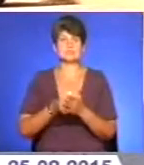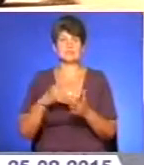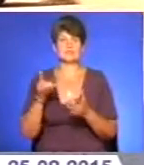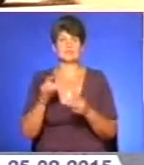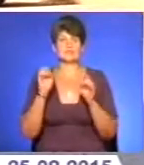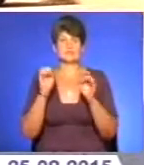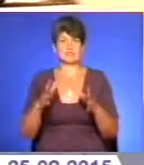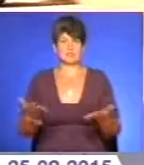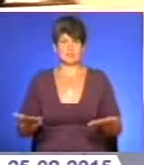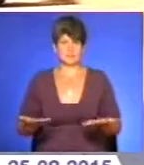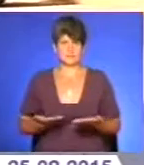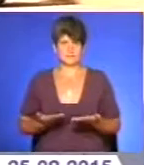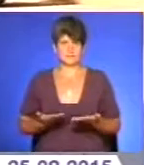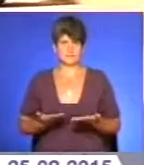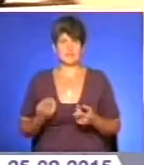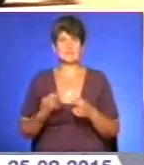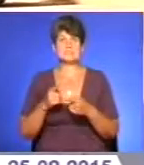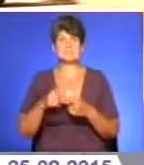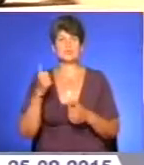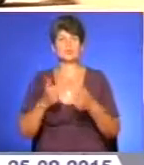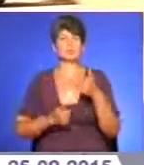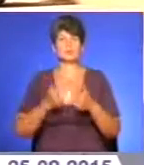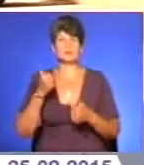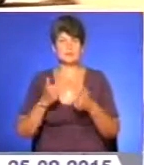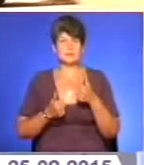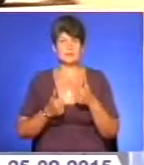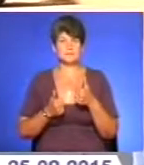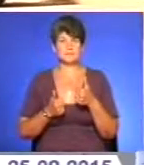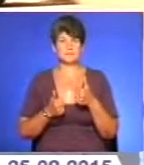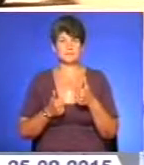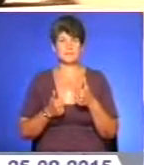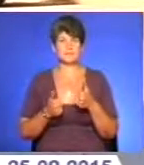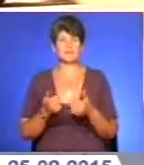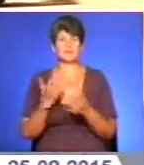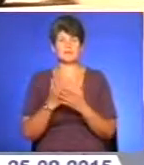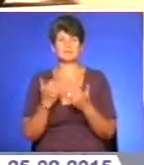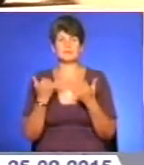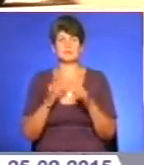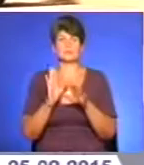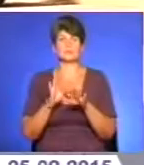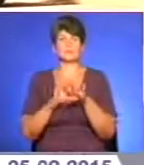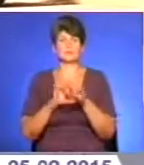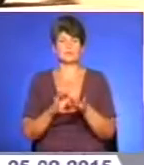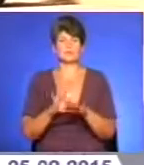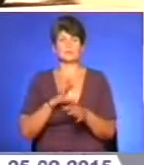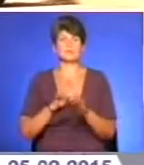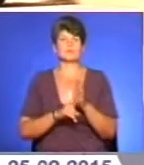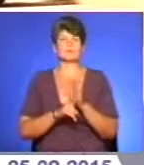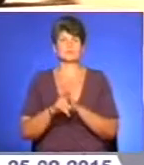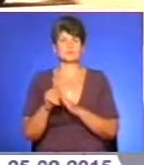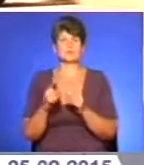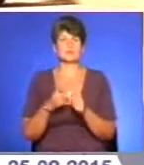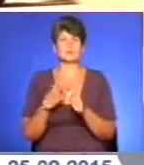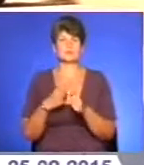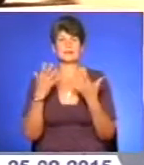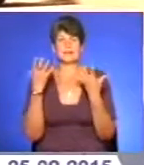покладено життя. Цей турнір, безпосередньо, який буде зараз надалі проводитися, він буде започаткований іменно на